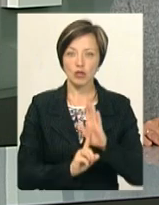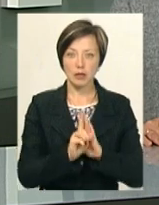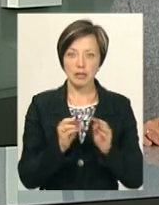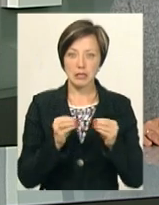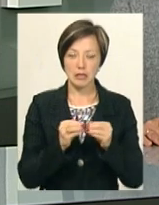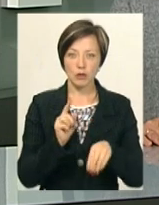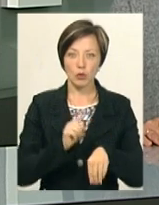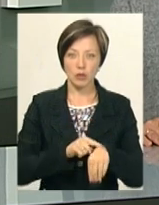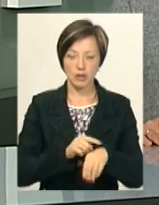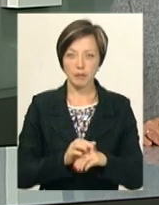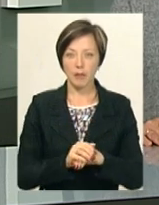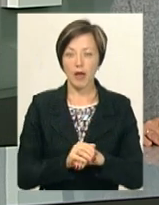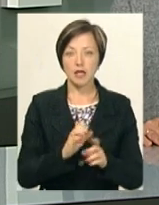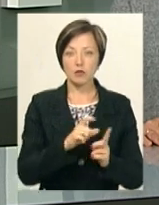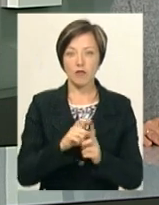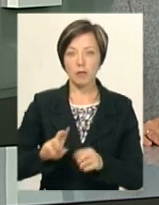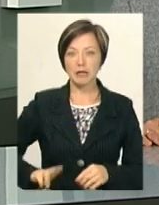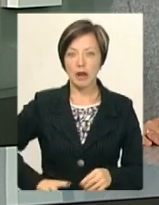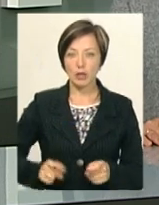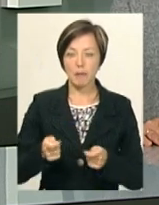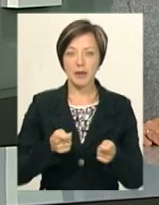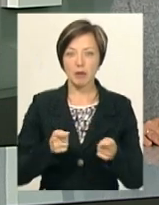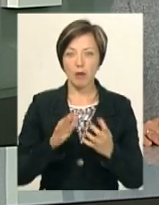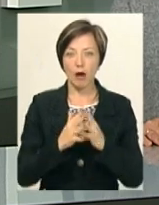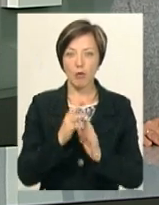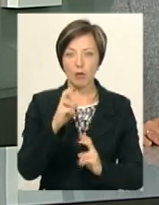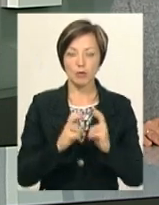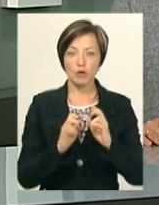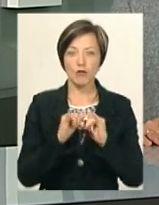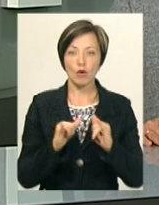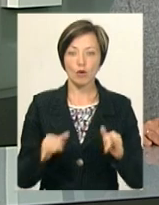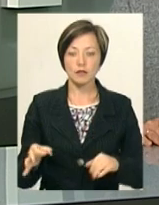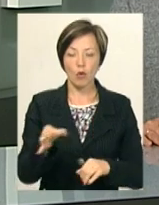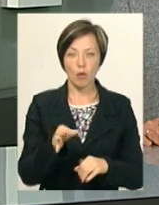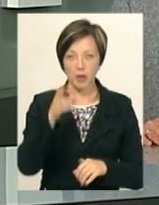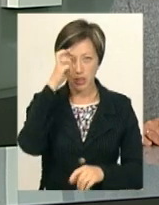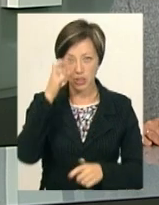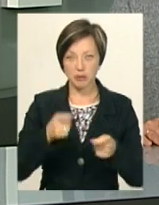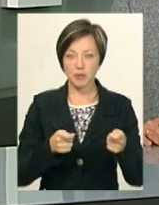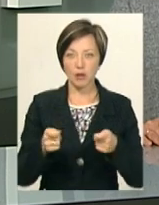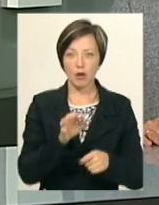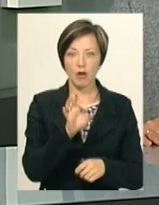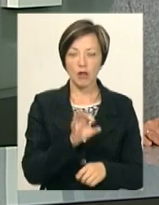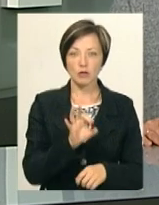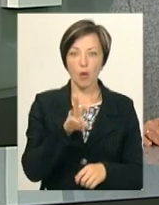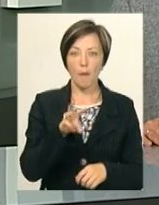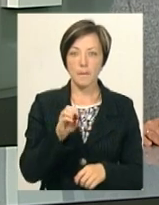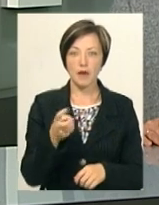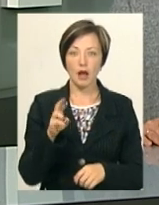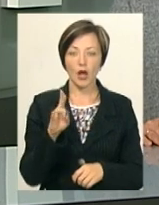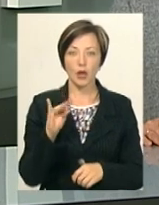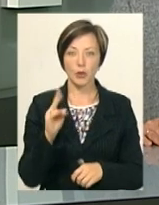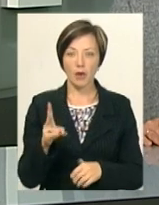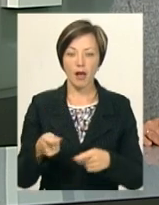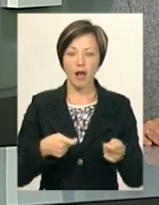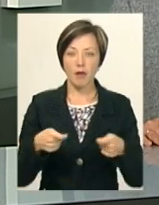о 10-й годині. За словами директора департаменту агропромислового розвитку облдержадміністрації Олега Умелянюка, ярмарок